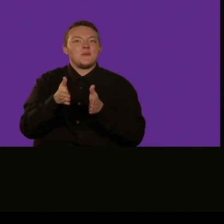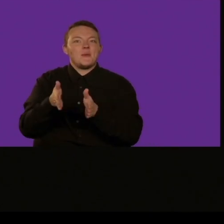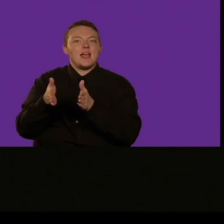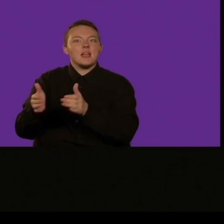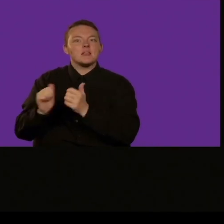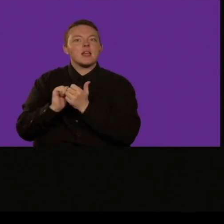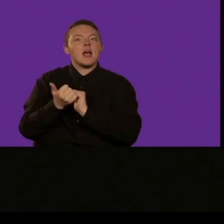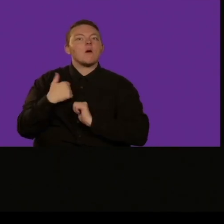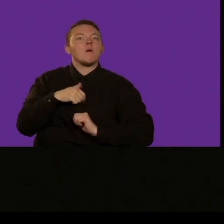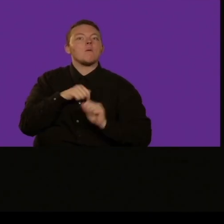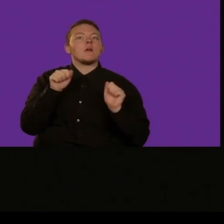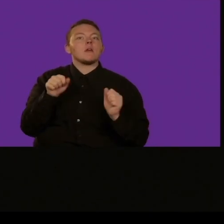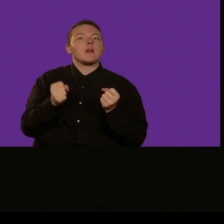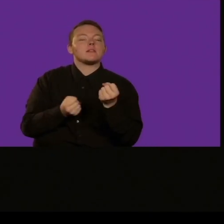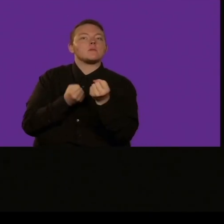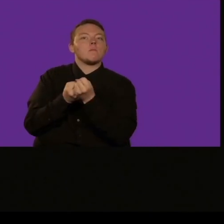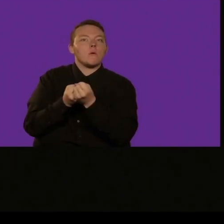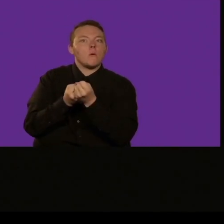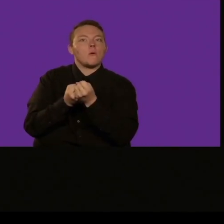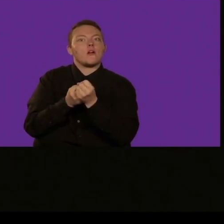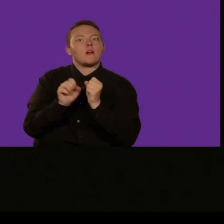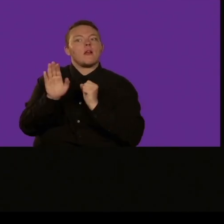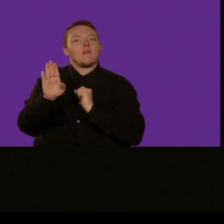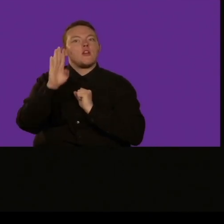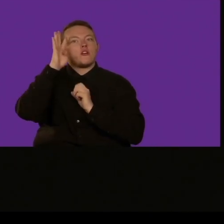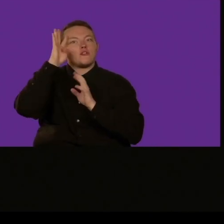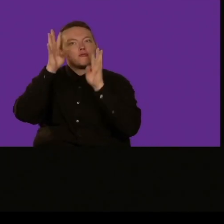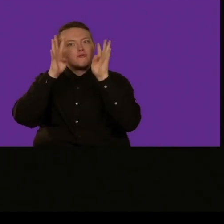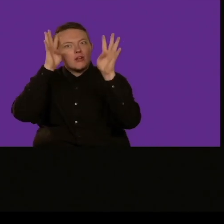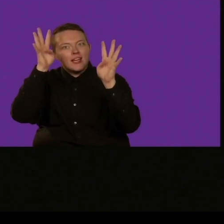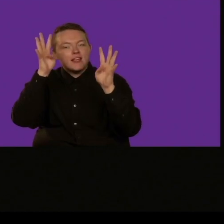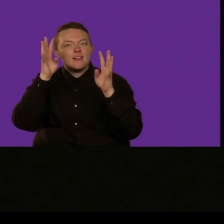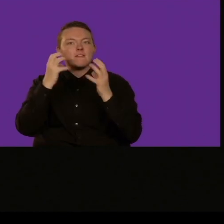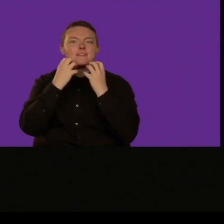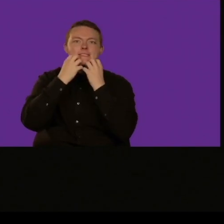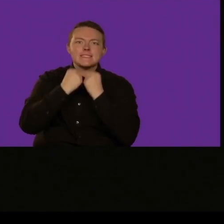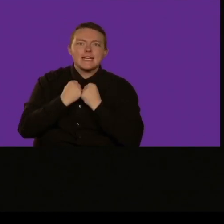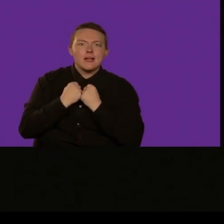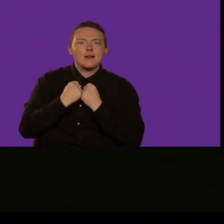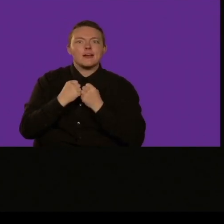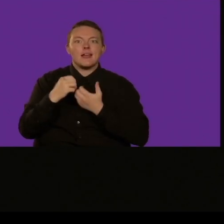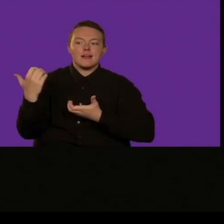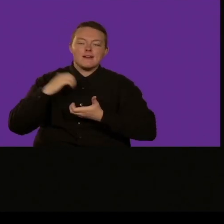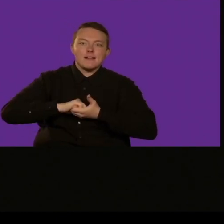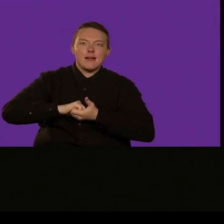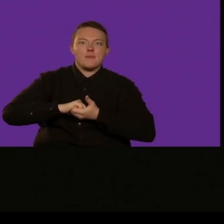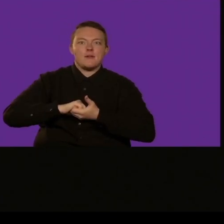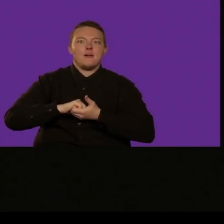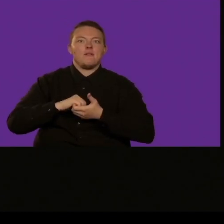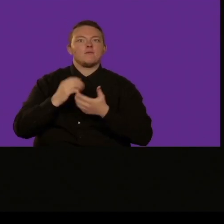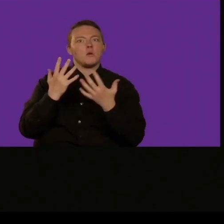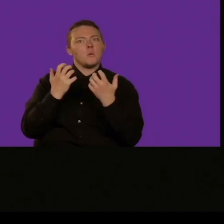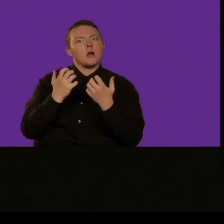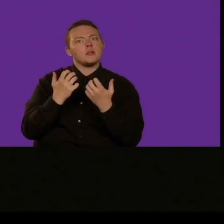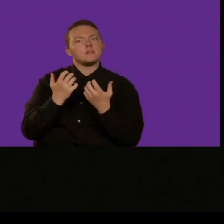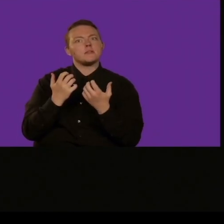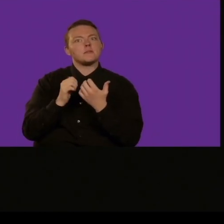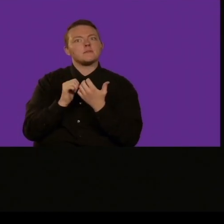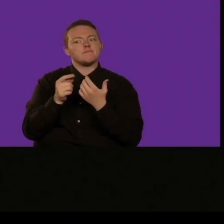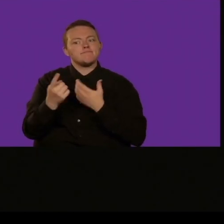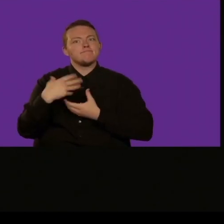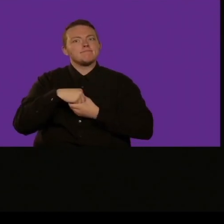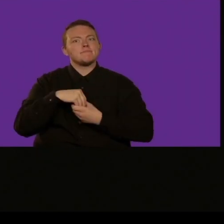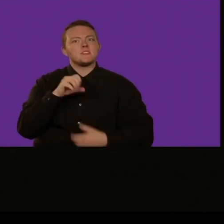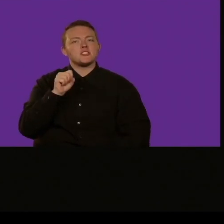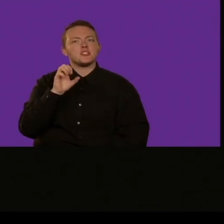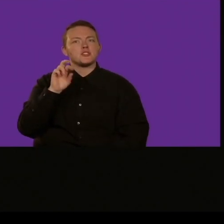Scratch questo è successo 4 anni fa quando ho ricevuto in marzo quando ho ricevuto una mail di un educatore